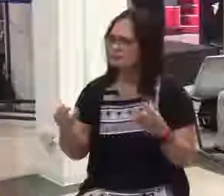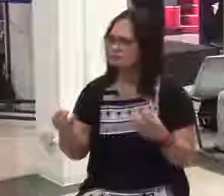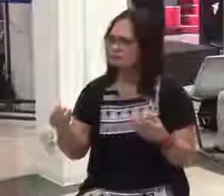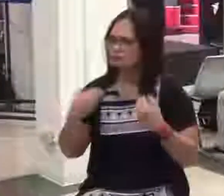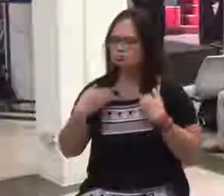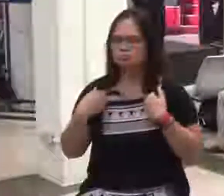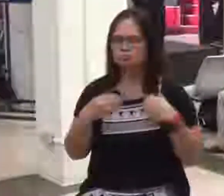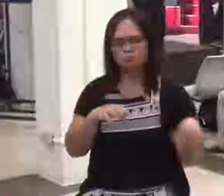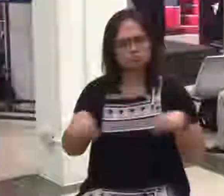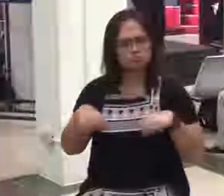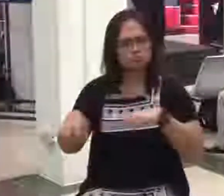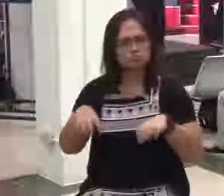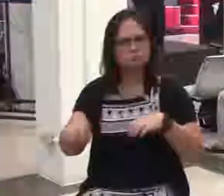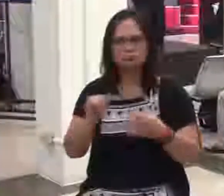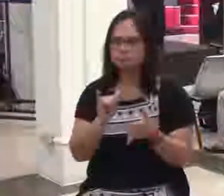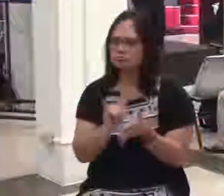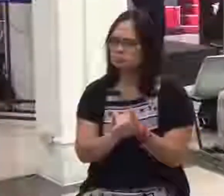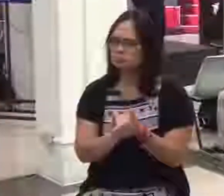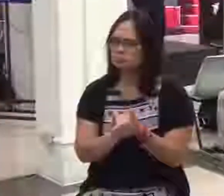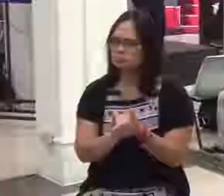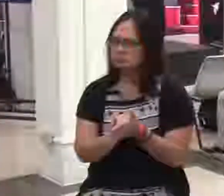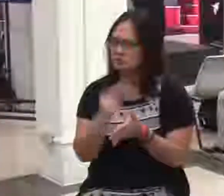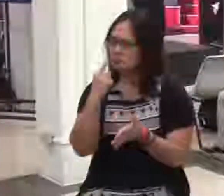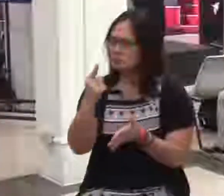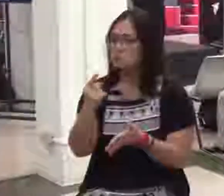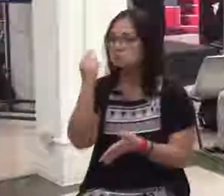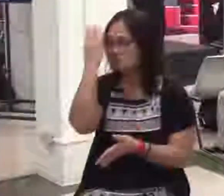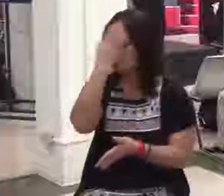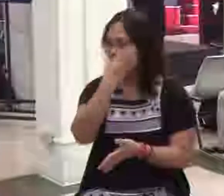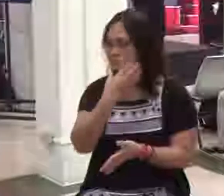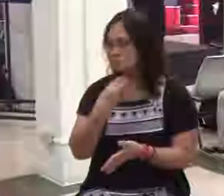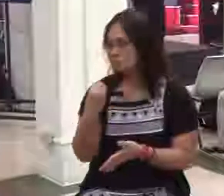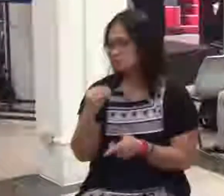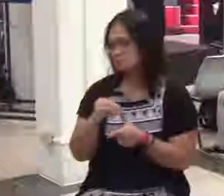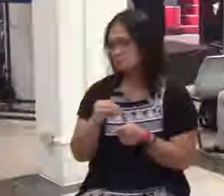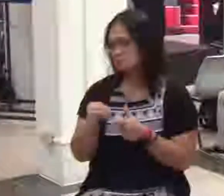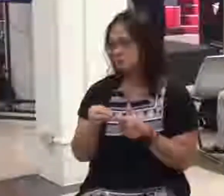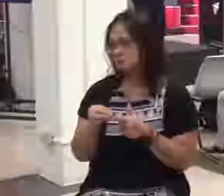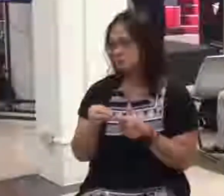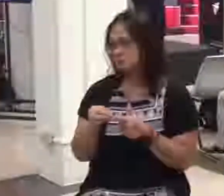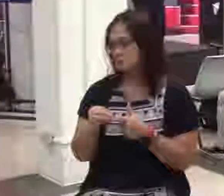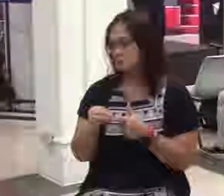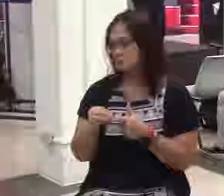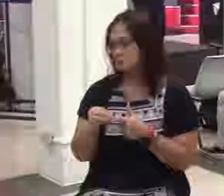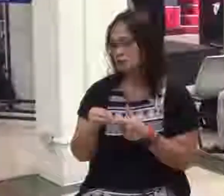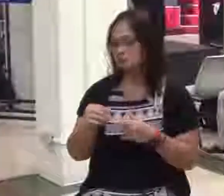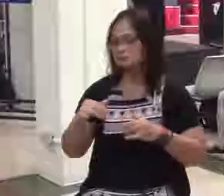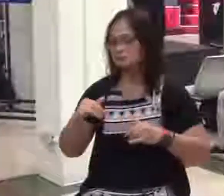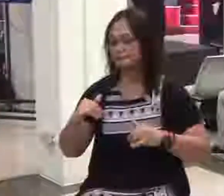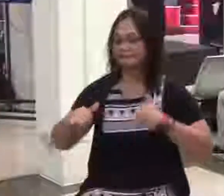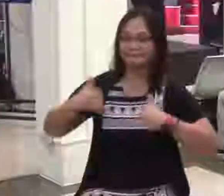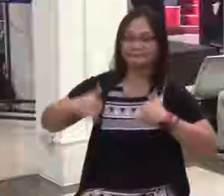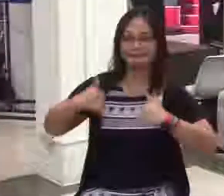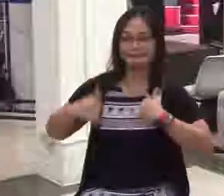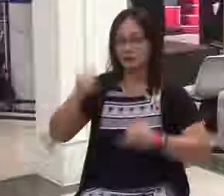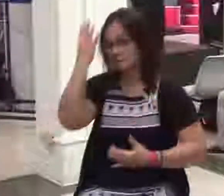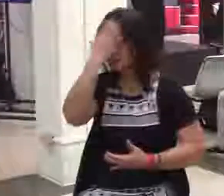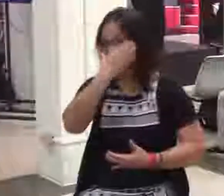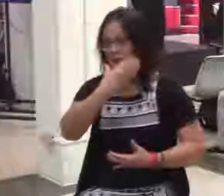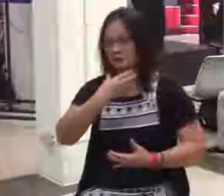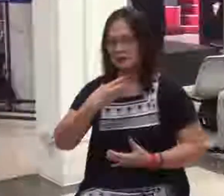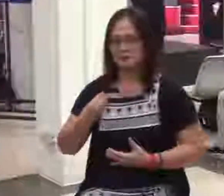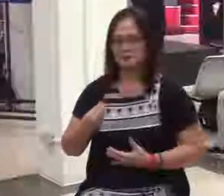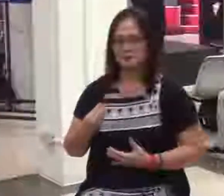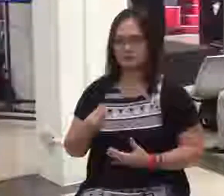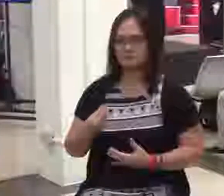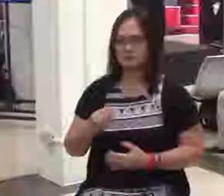na siguro ay sabihin kung maganda o kaya naman ay magandang performance na bibigyan ng recognition